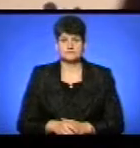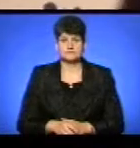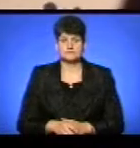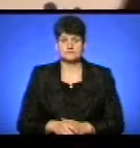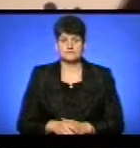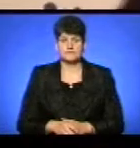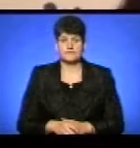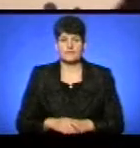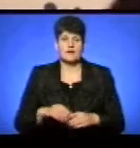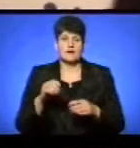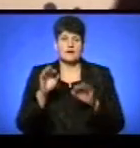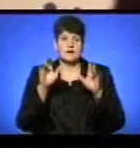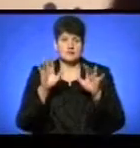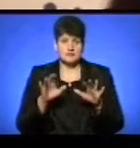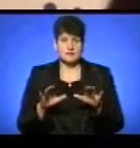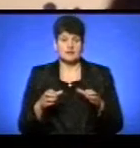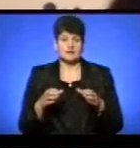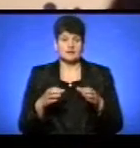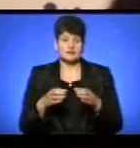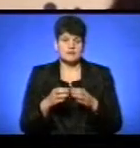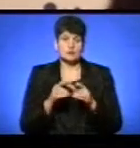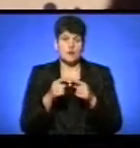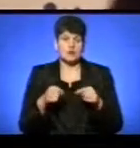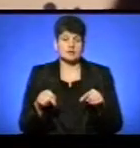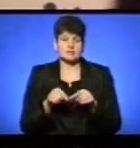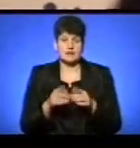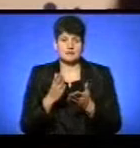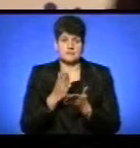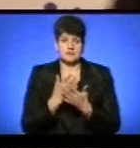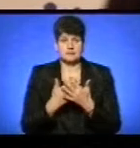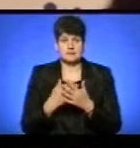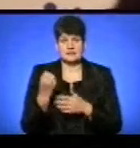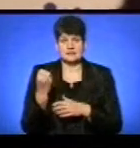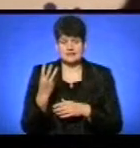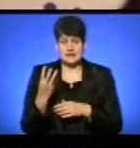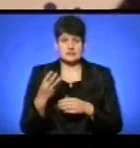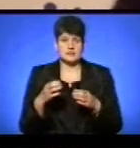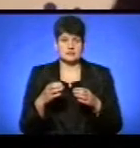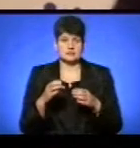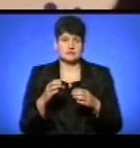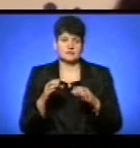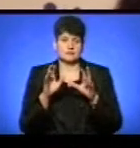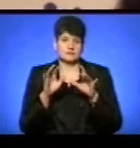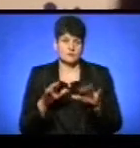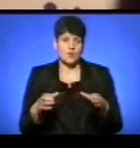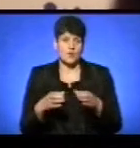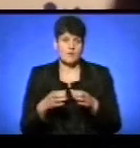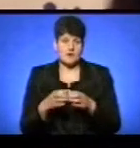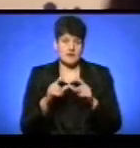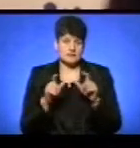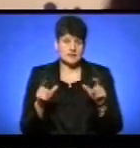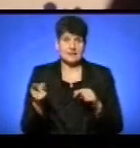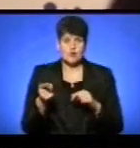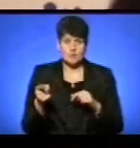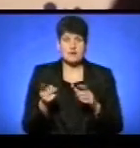ІТ-кластер – це громадська організація, яка вміщує в собі близько 13 ІТ-компаній міста Тернополя. Зібралися ми